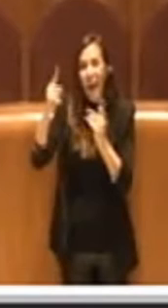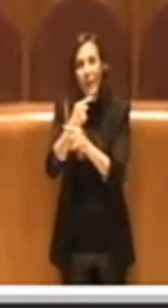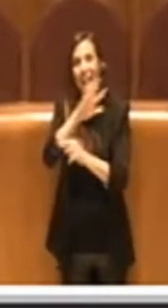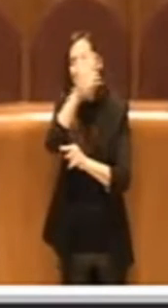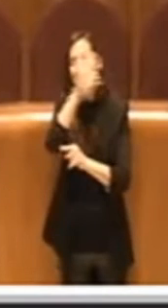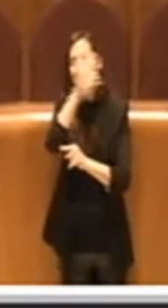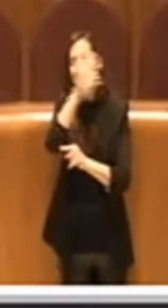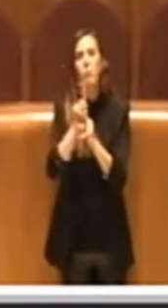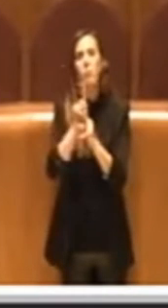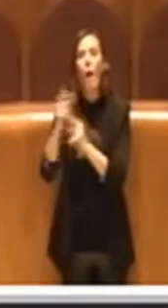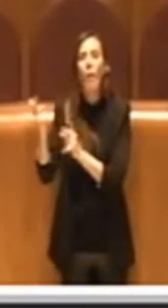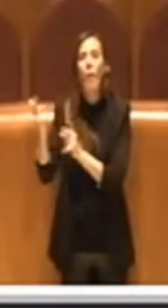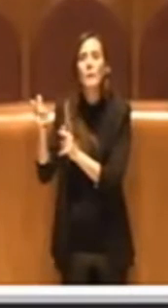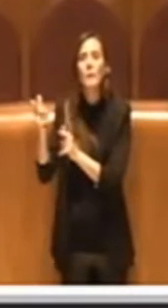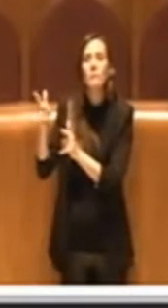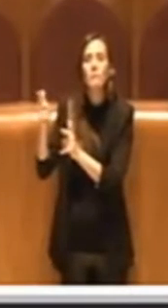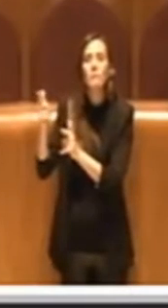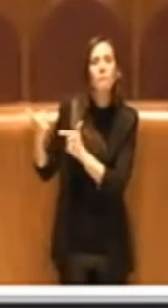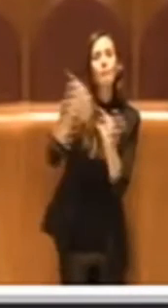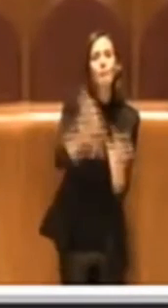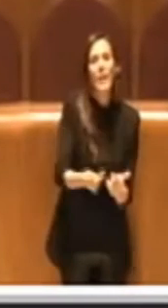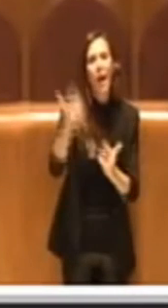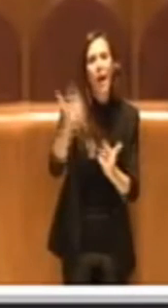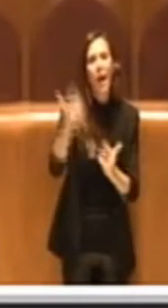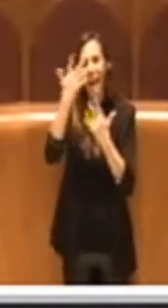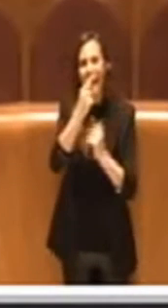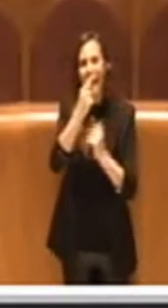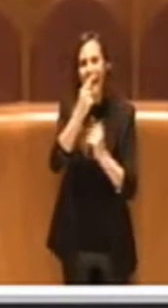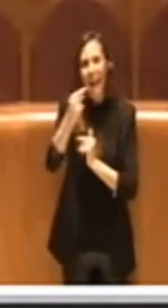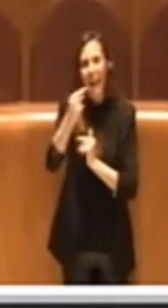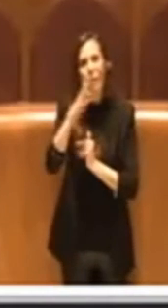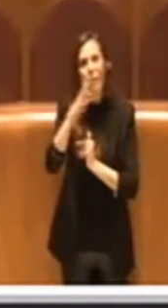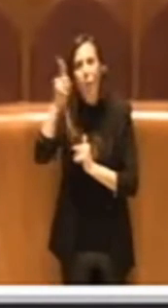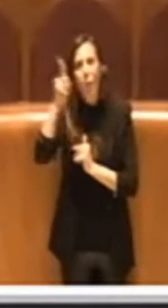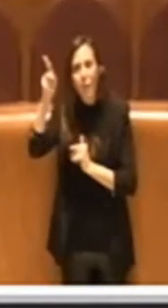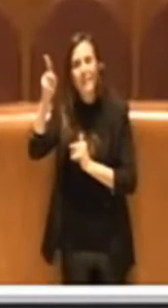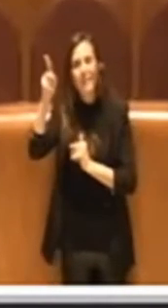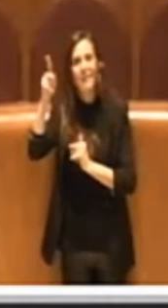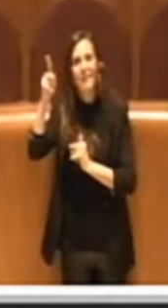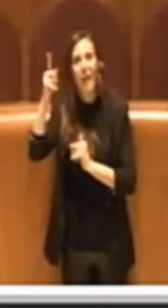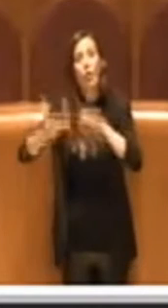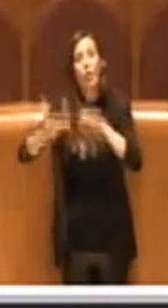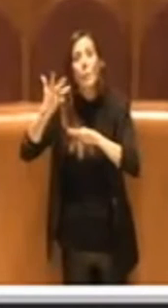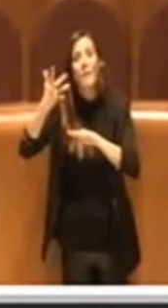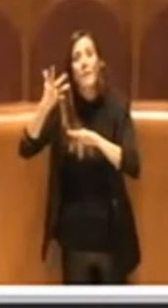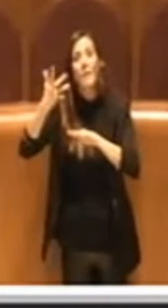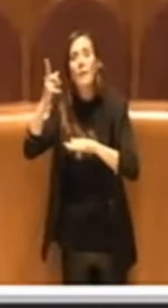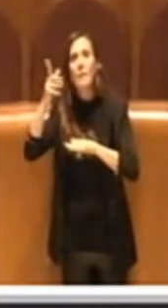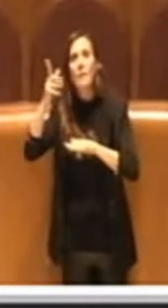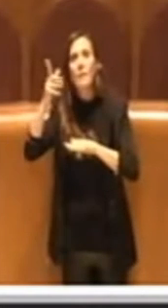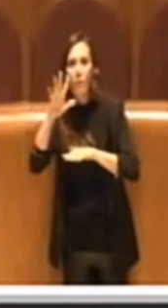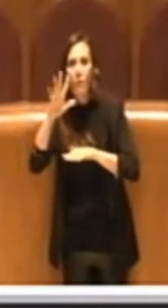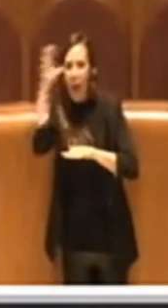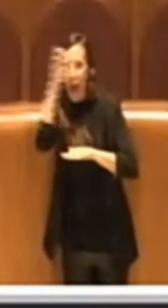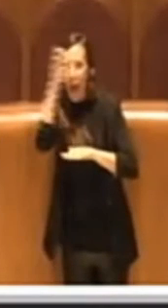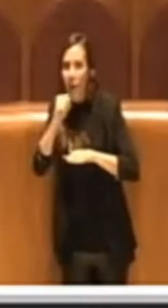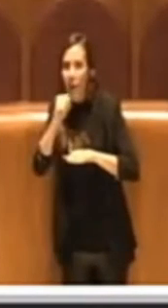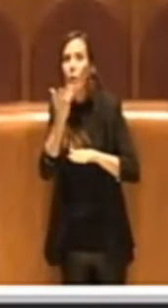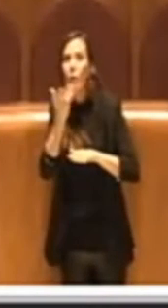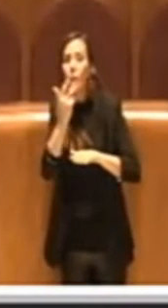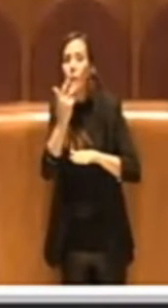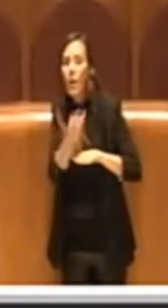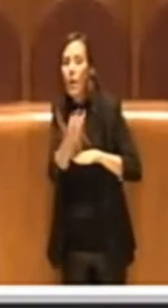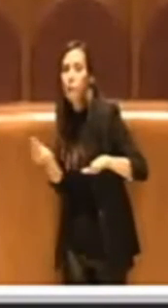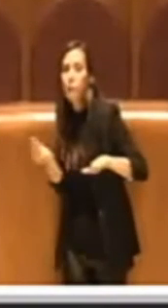parere negativo, perché probabilmente la sorrintendenza ha capito che si voleva introdurre, invece quell'emendamento viene tolta,